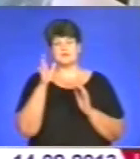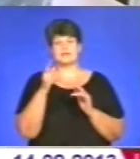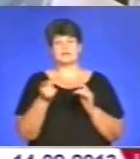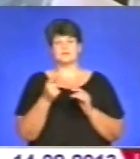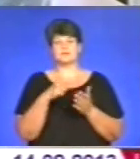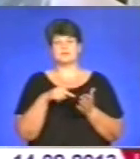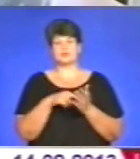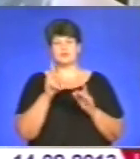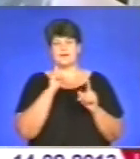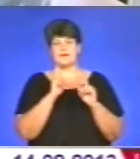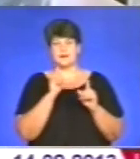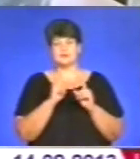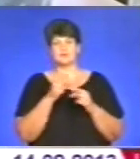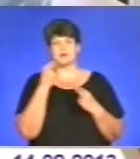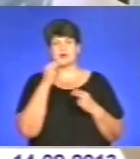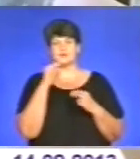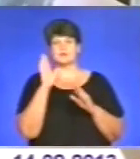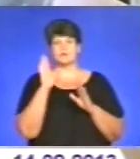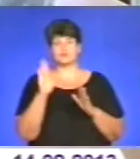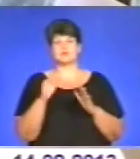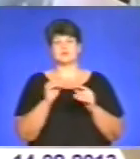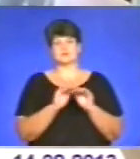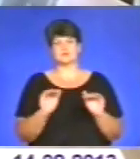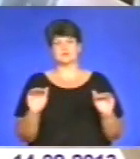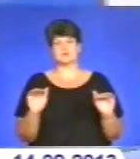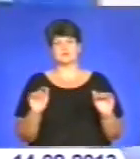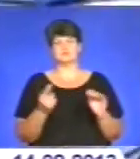ради. Насамперед поліпшуватимуть дошкільні навчальні заклади.